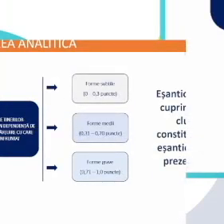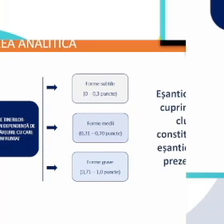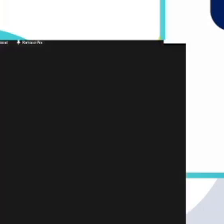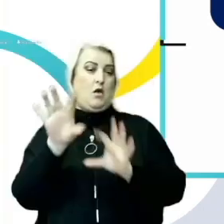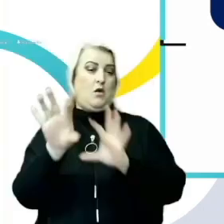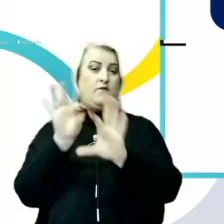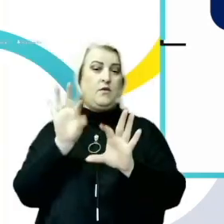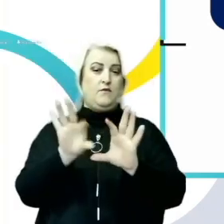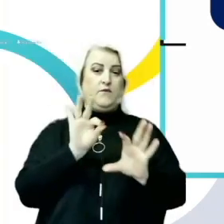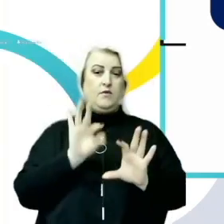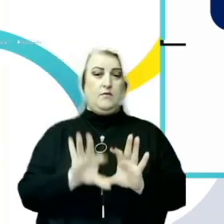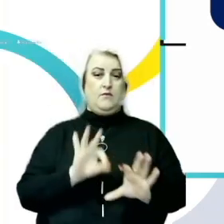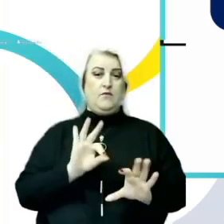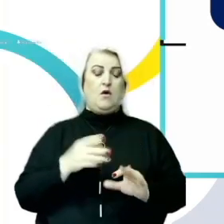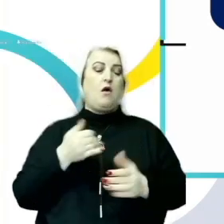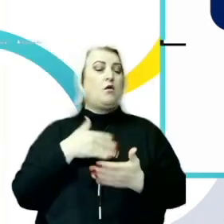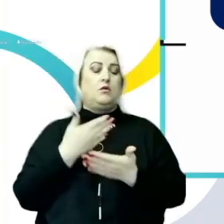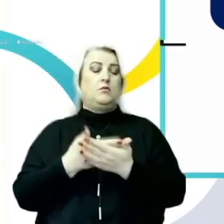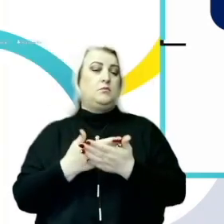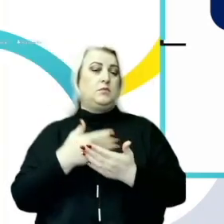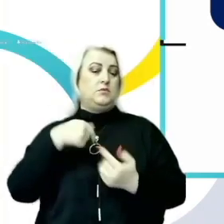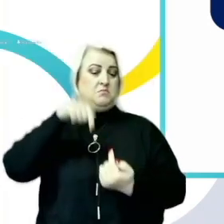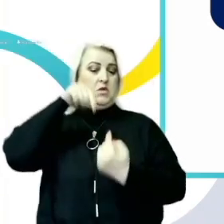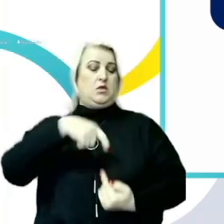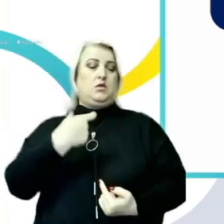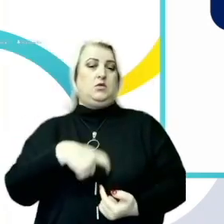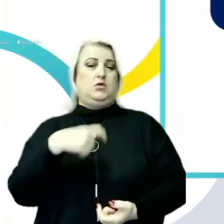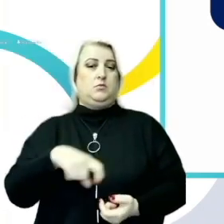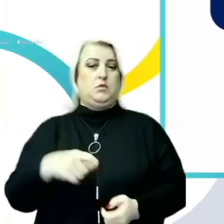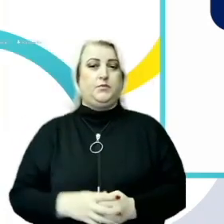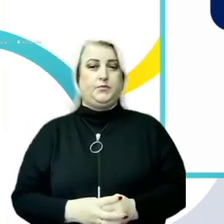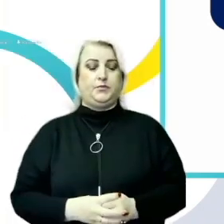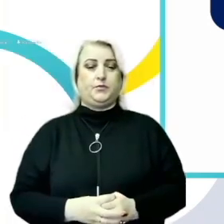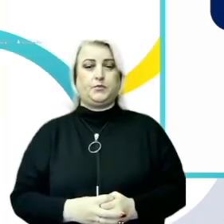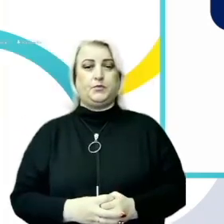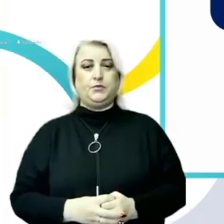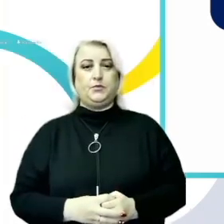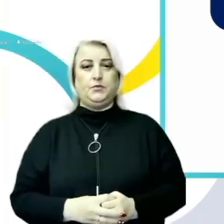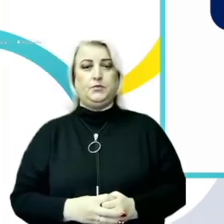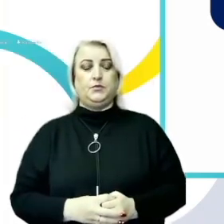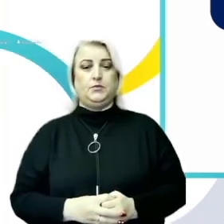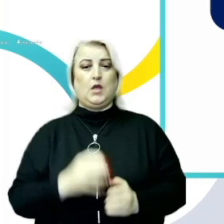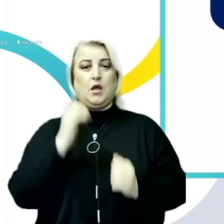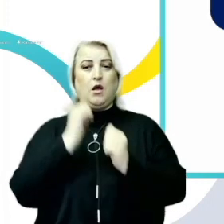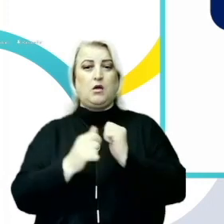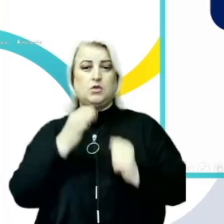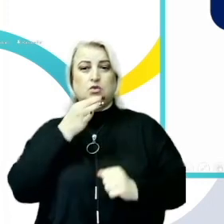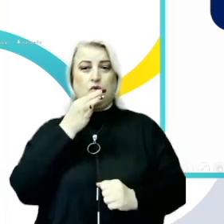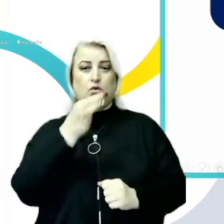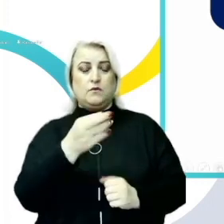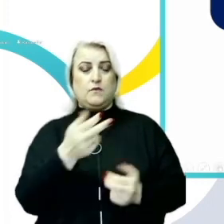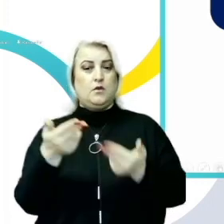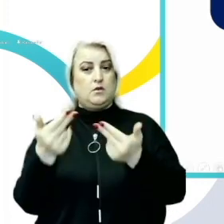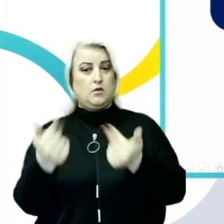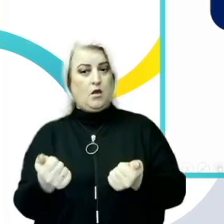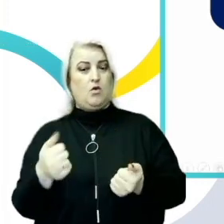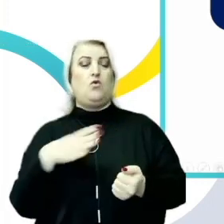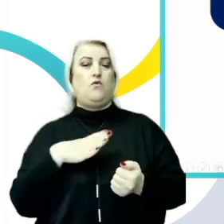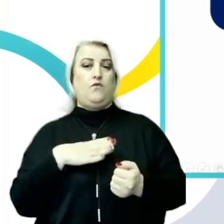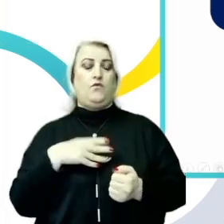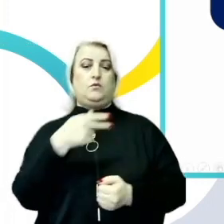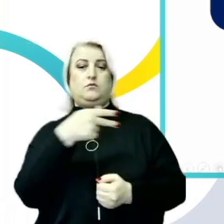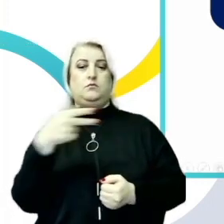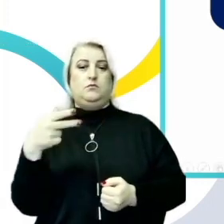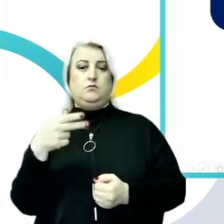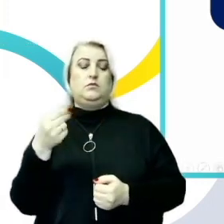ales formele cu care s-au confruntat vreodată. Fiecare răspuns de da a fost echivalat cu o